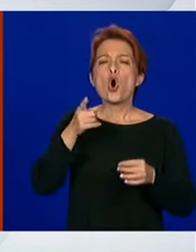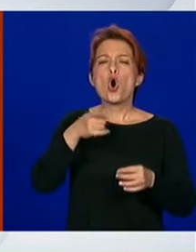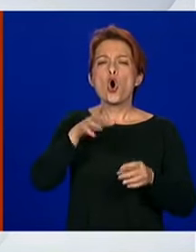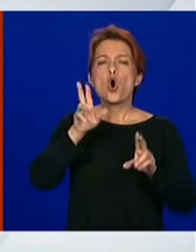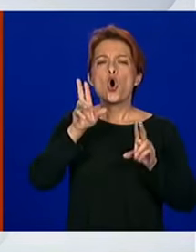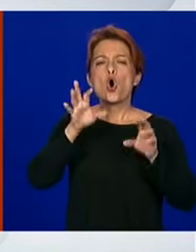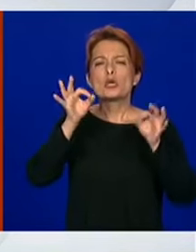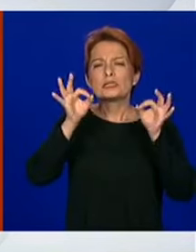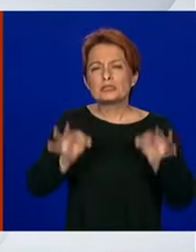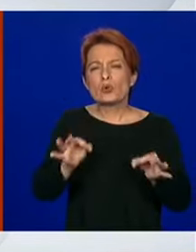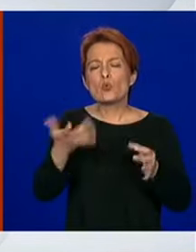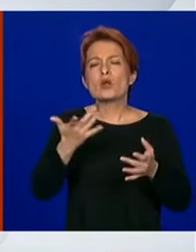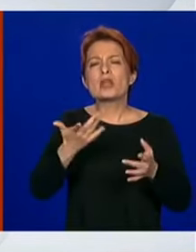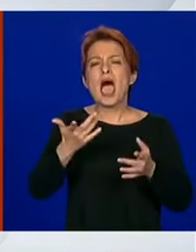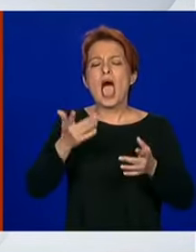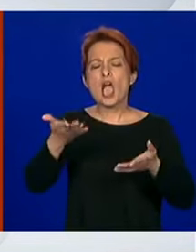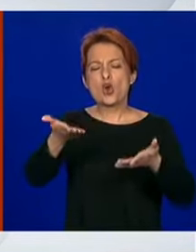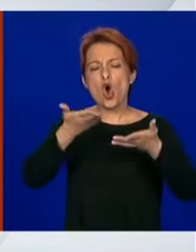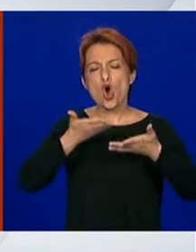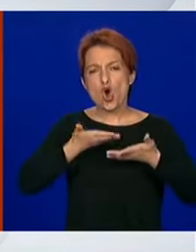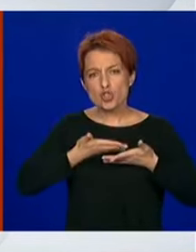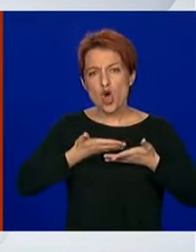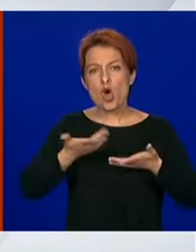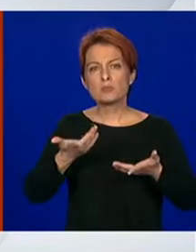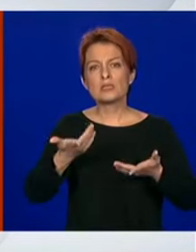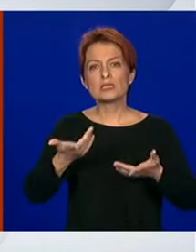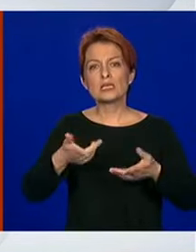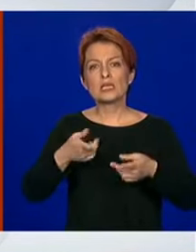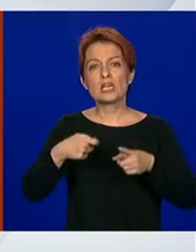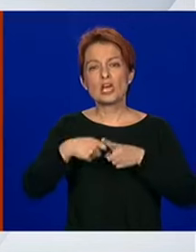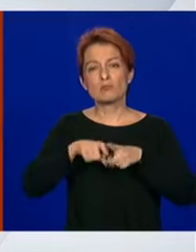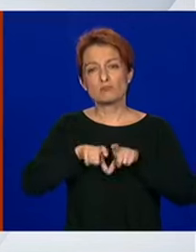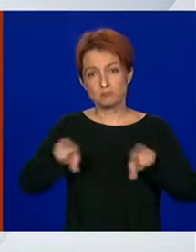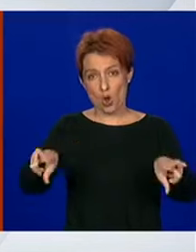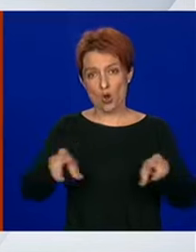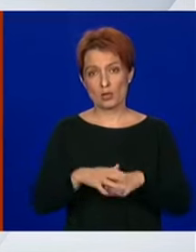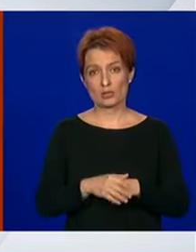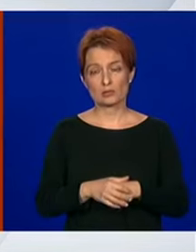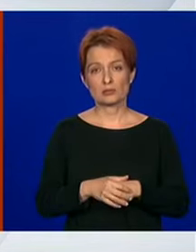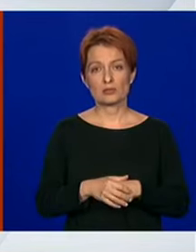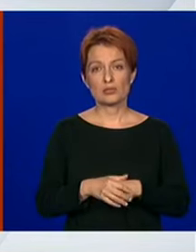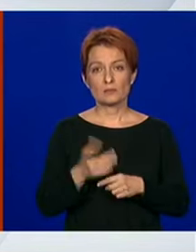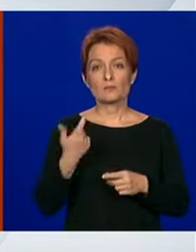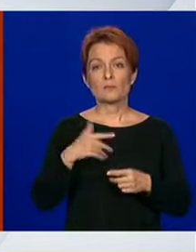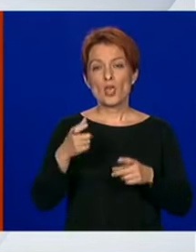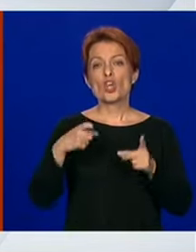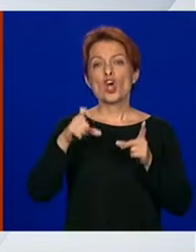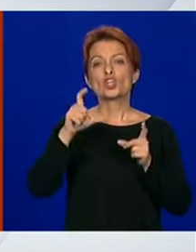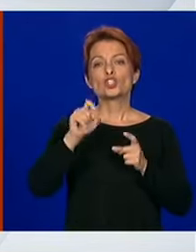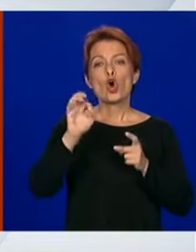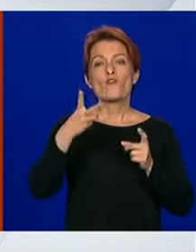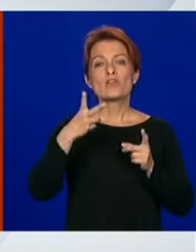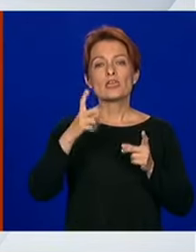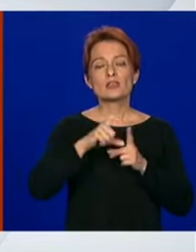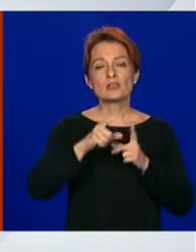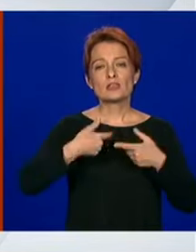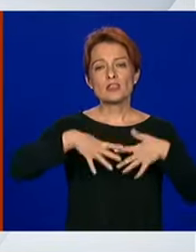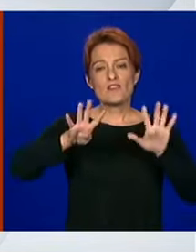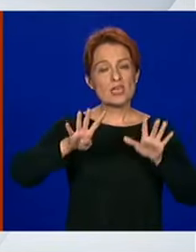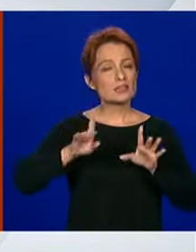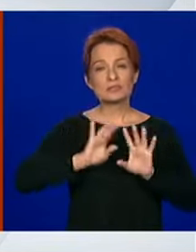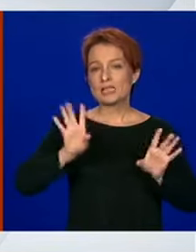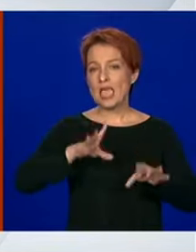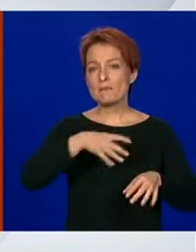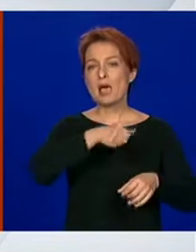putem razviju recimo simptome COVID-a. Kod COVID-a 19 nikakvog jamstva nema